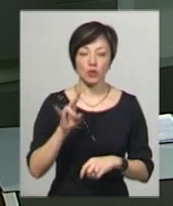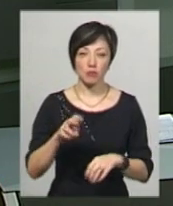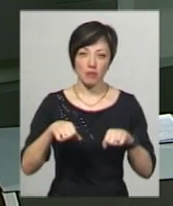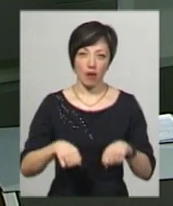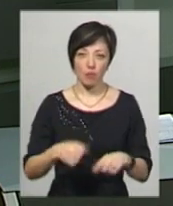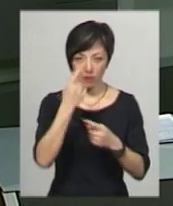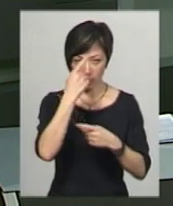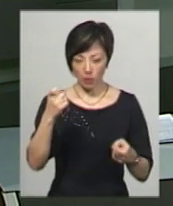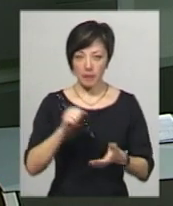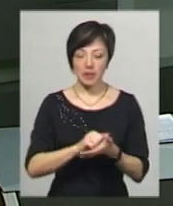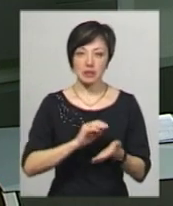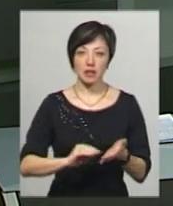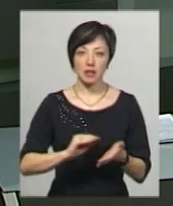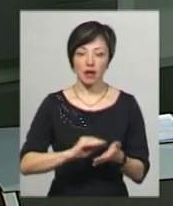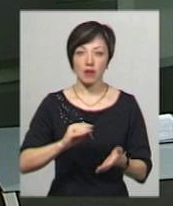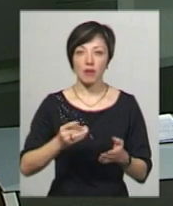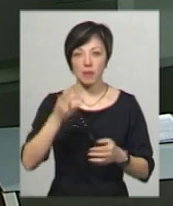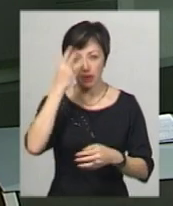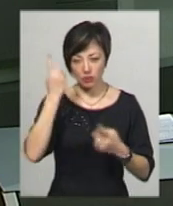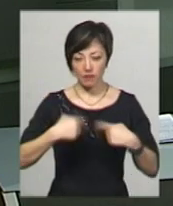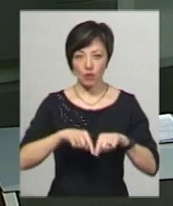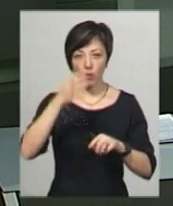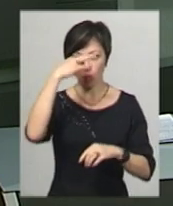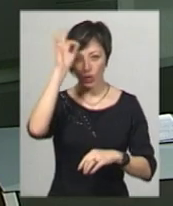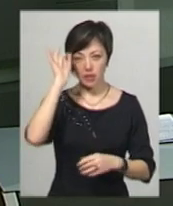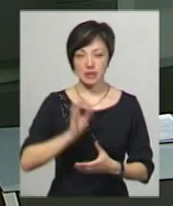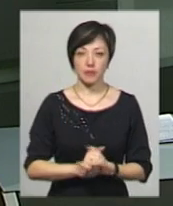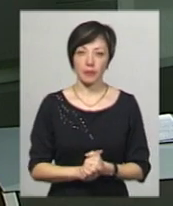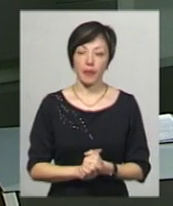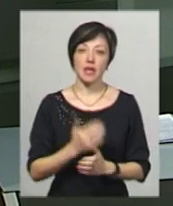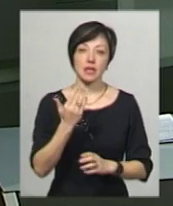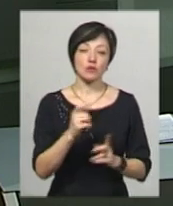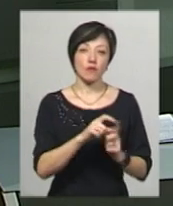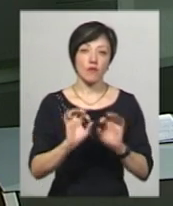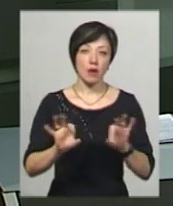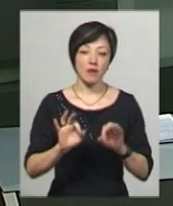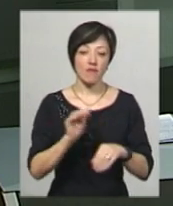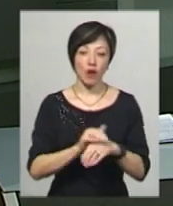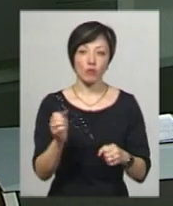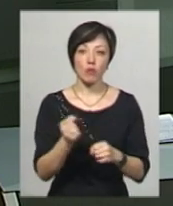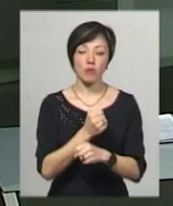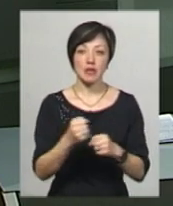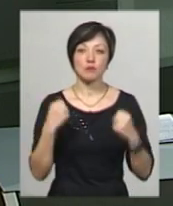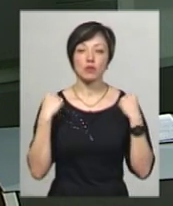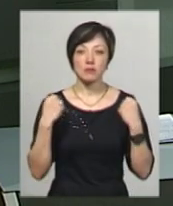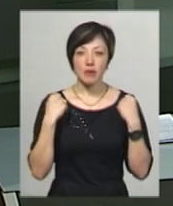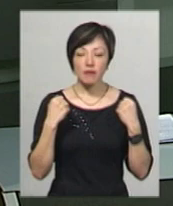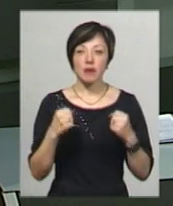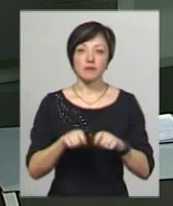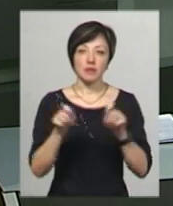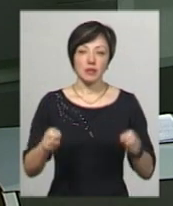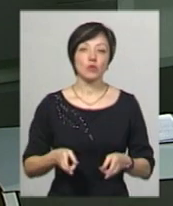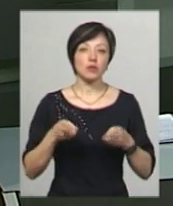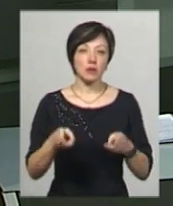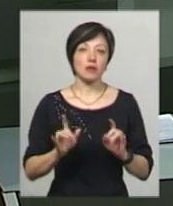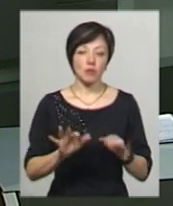Про це повідомила прес-секретар Хмельницького відділу поліції Людмила Берестовська. За її словами, за фактом побиття спортсменів порушено кримінальне